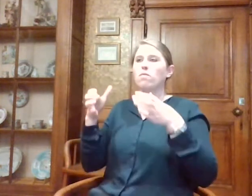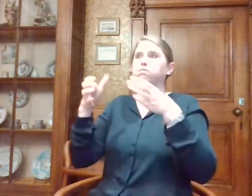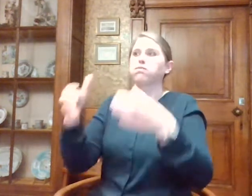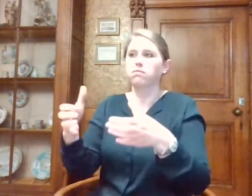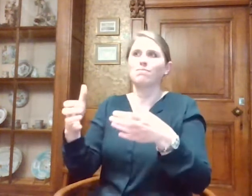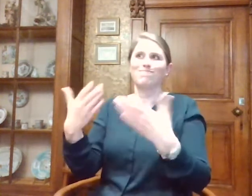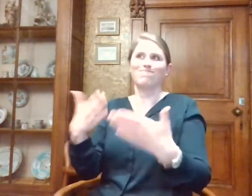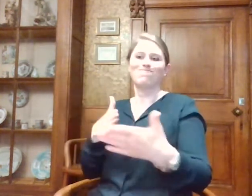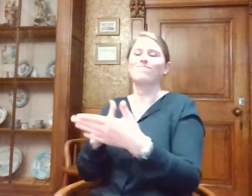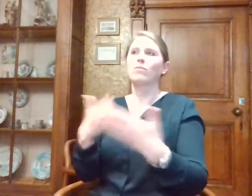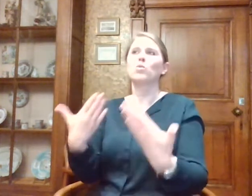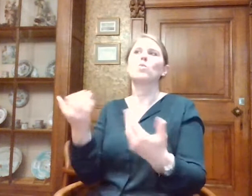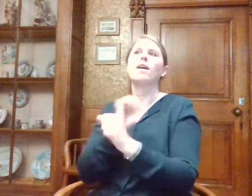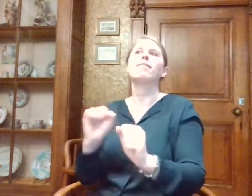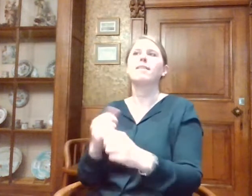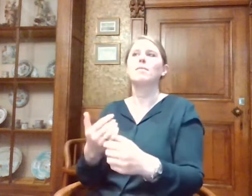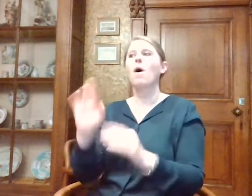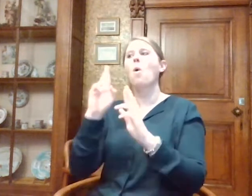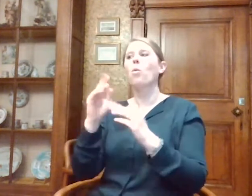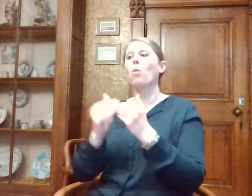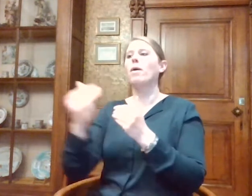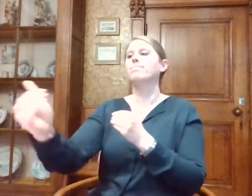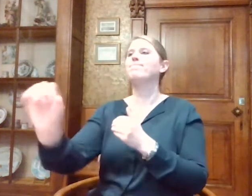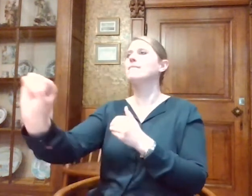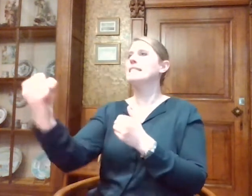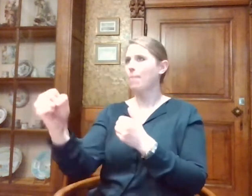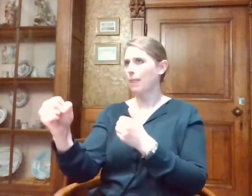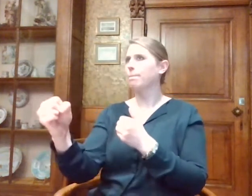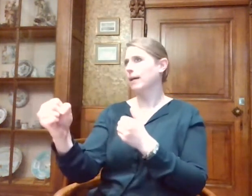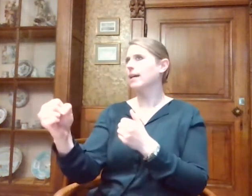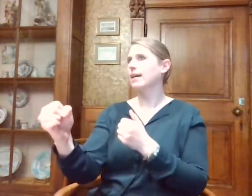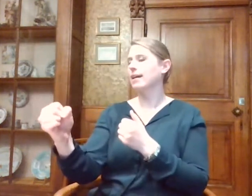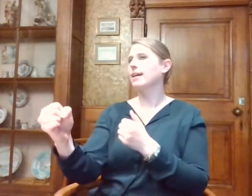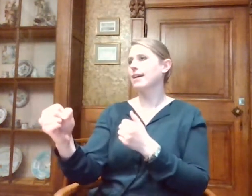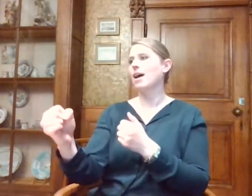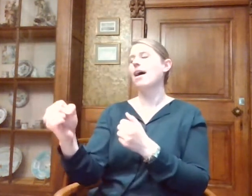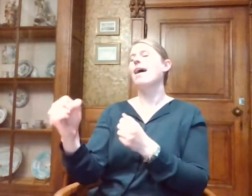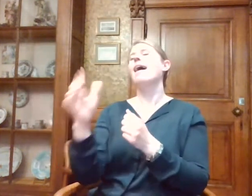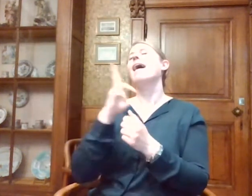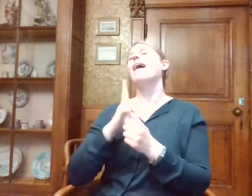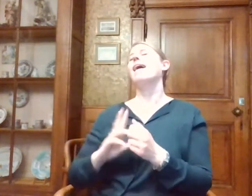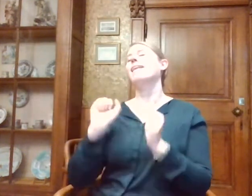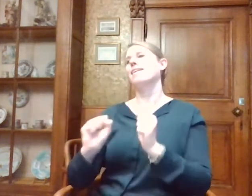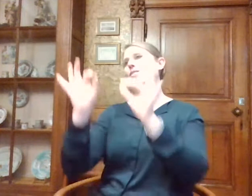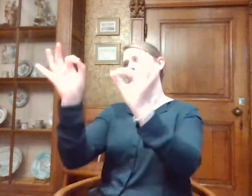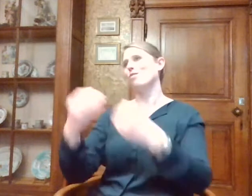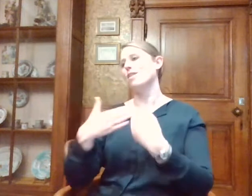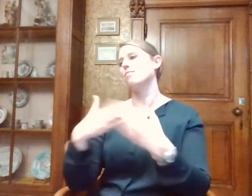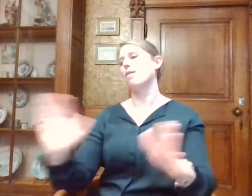nu toe. Dus ja, we hopen eigenlijk tegen september dat we dat eigenlijk eindelijk officieel kunnen lanceren.